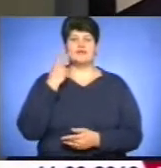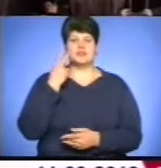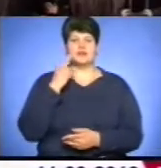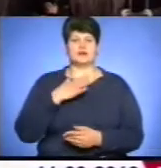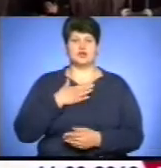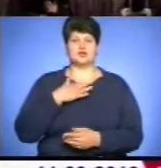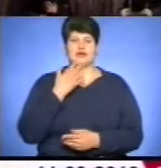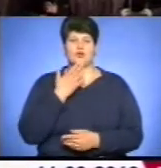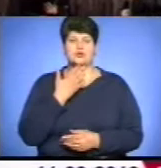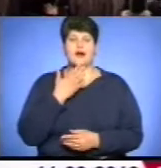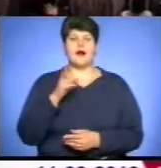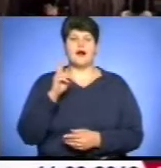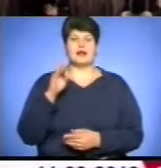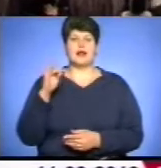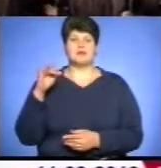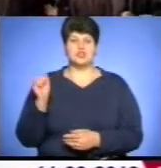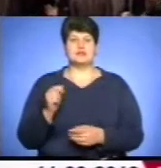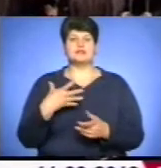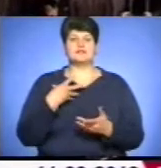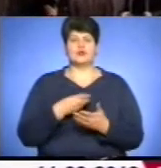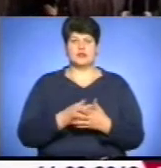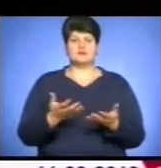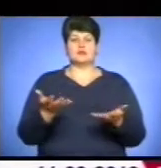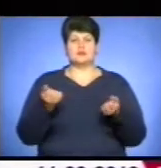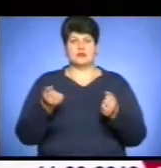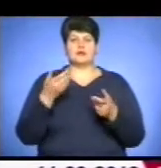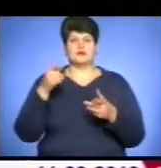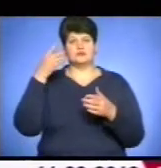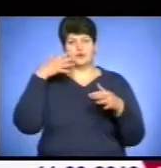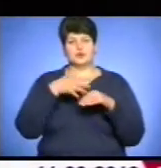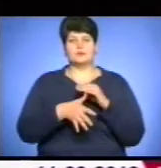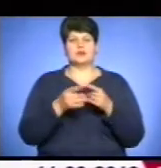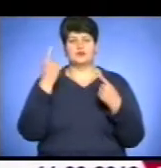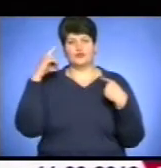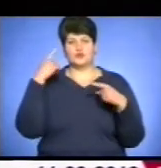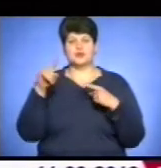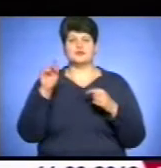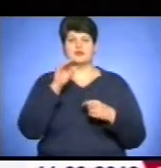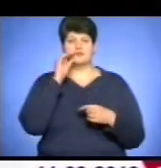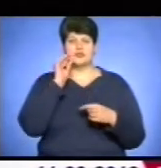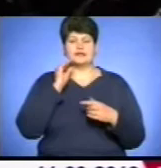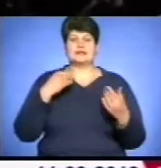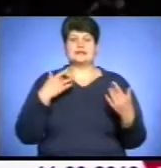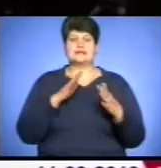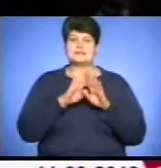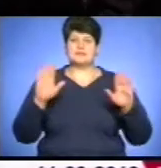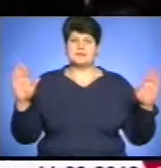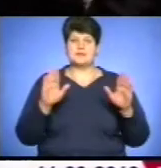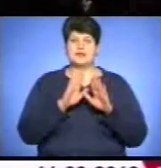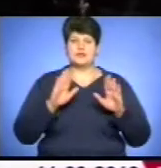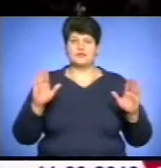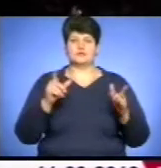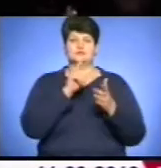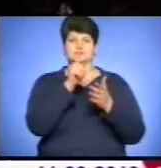А кременчани своє сприйняття творчості Шевченка проявили у різних стилях – естрадним співом, хором, декламуванням,